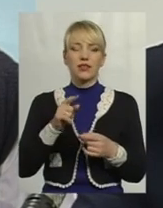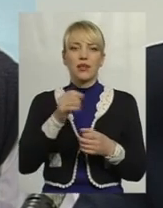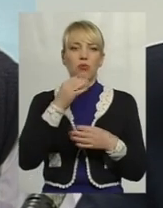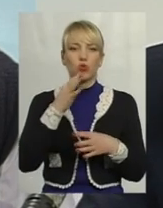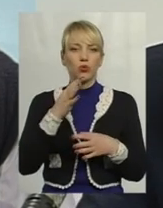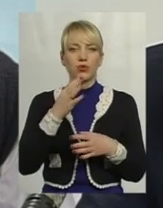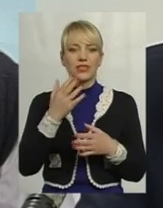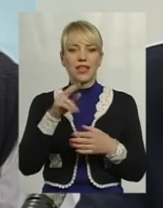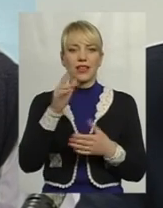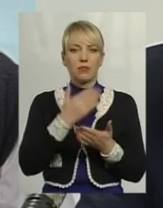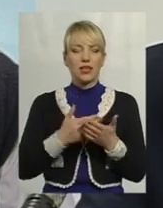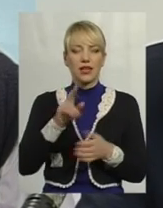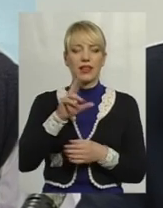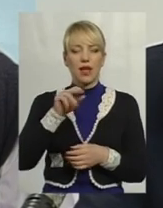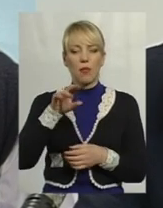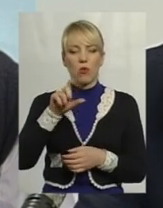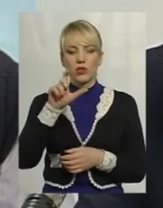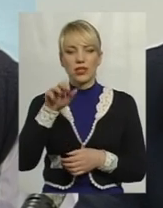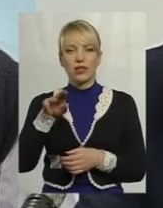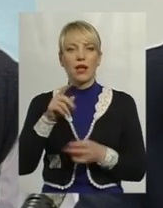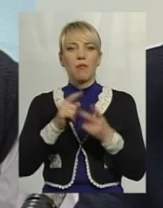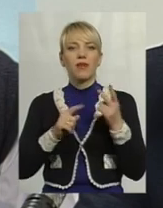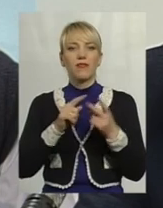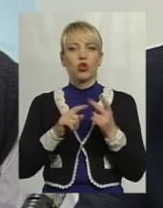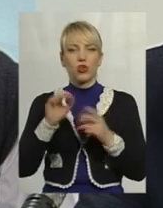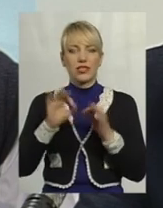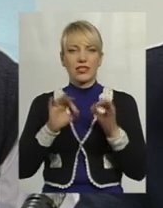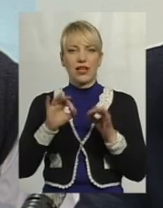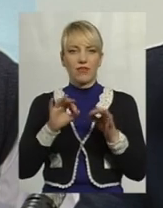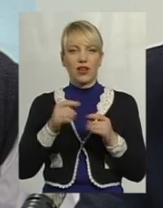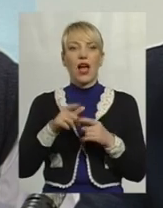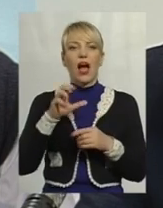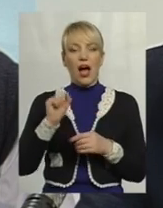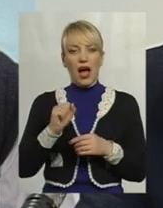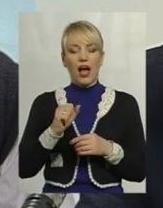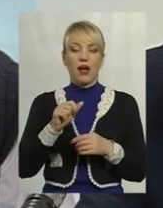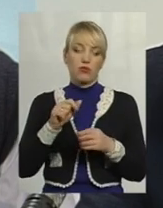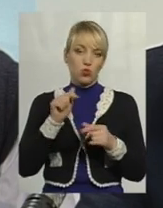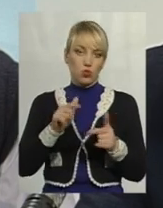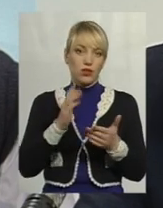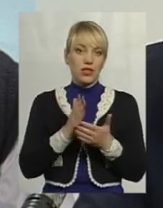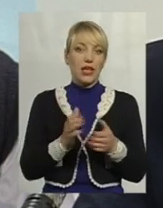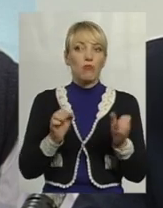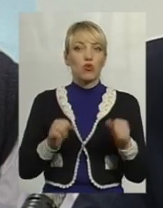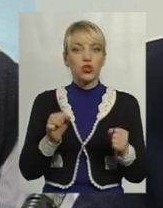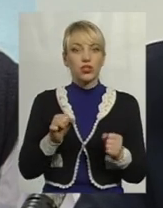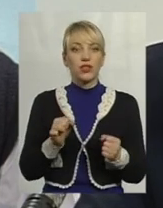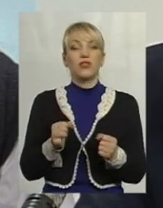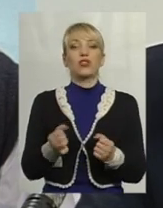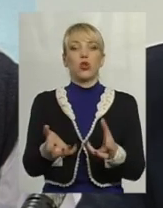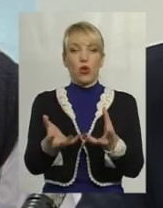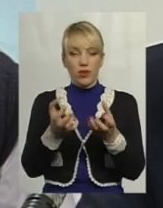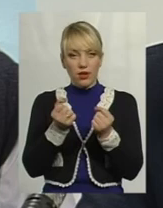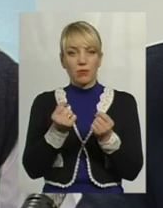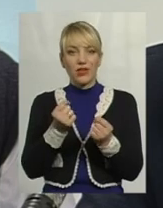Тут же є можливість гарантовано отримати вищий дохід, ніж по звичайному депозиту. Ті,